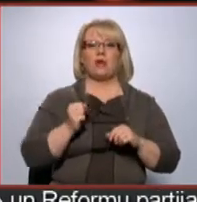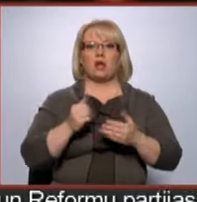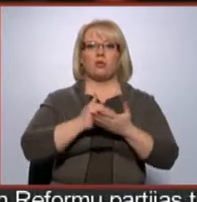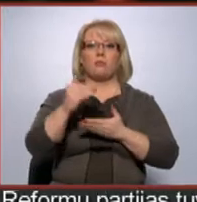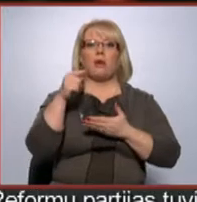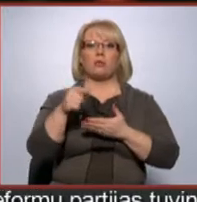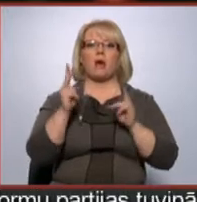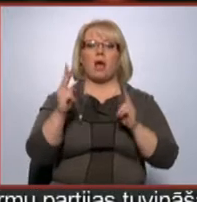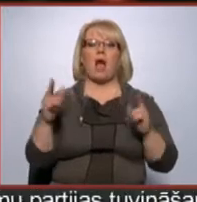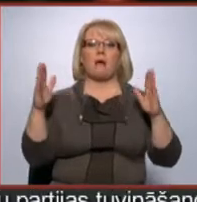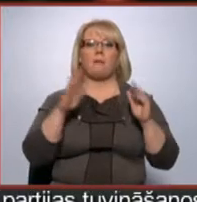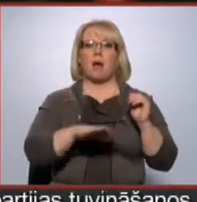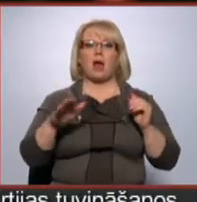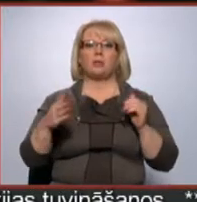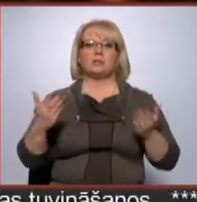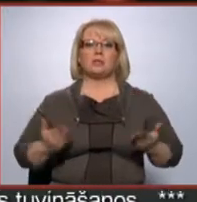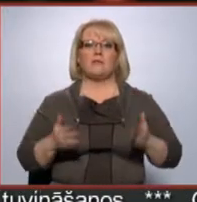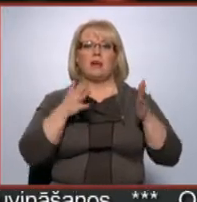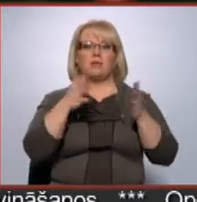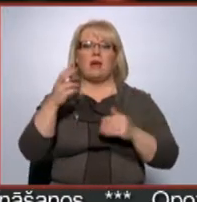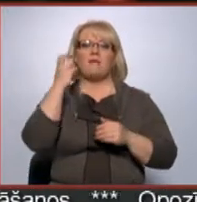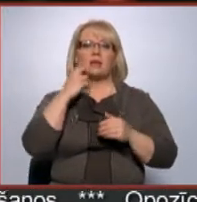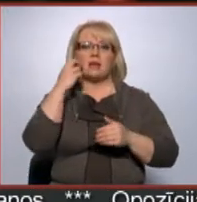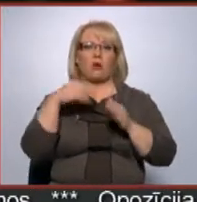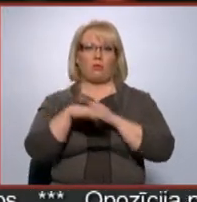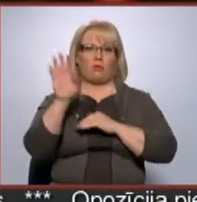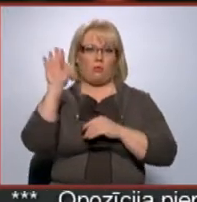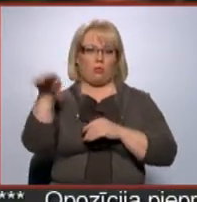Lai turpina par to, kā bērnu dzīvi ietekmē vecāku prombūtne.